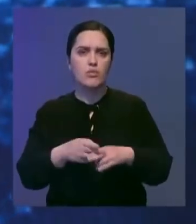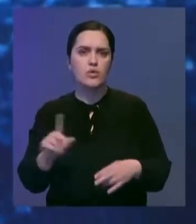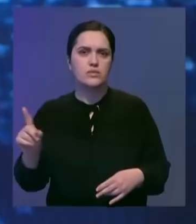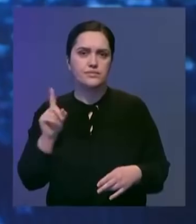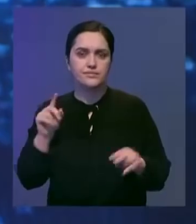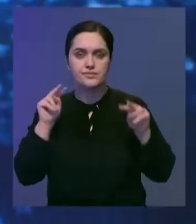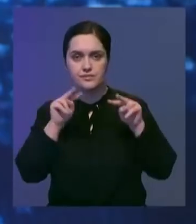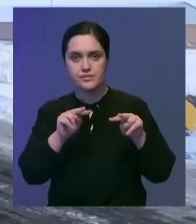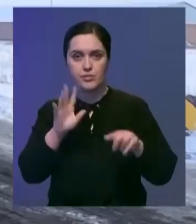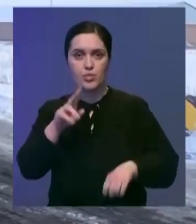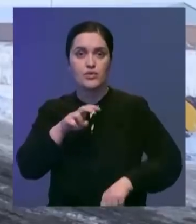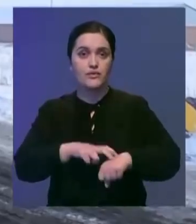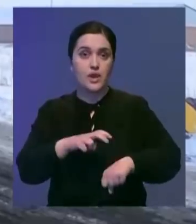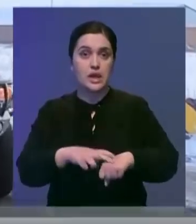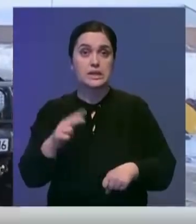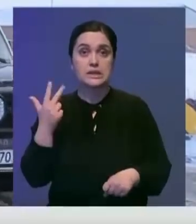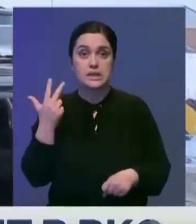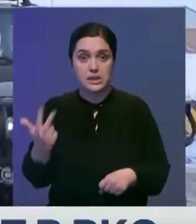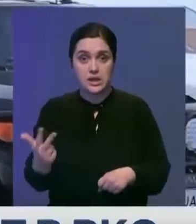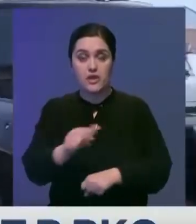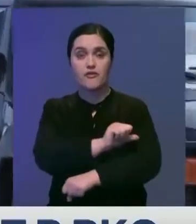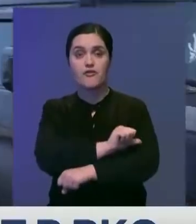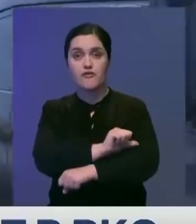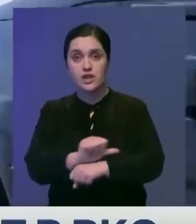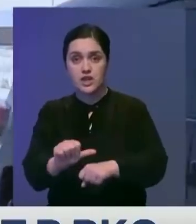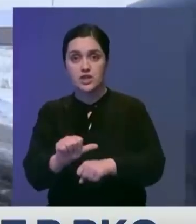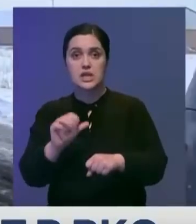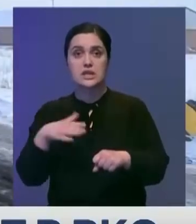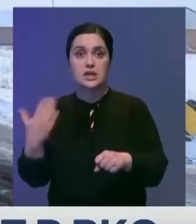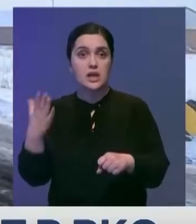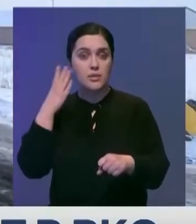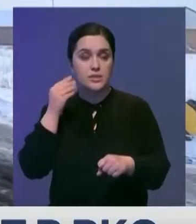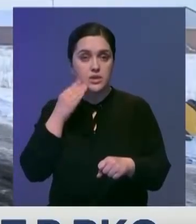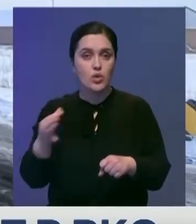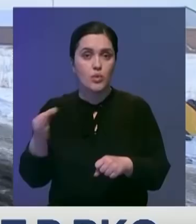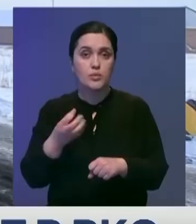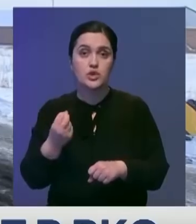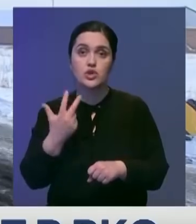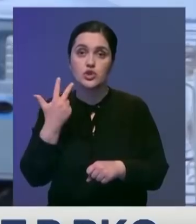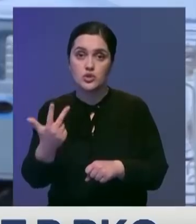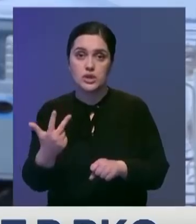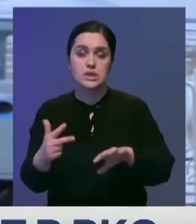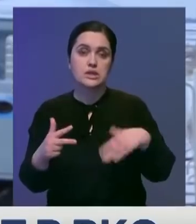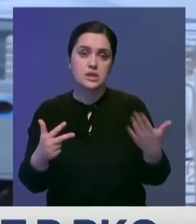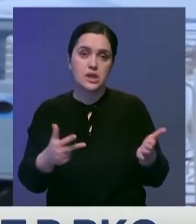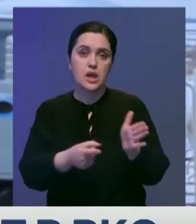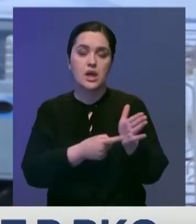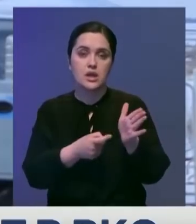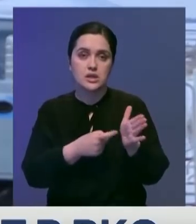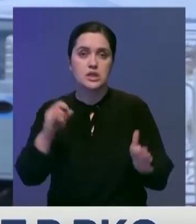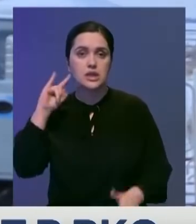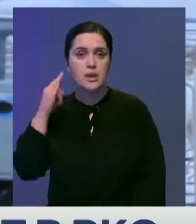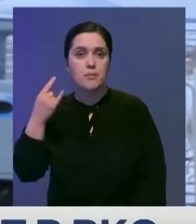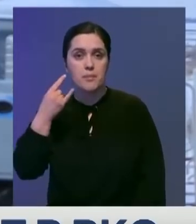дня установят санпосты. Три из них появятся на внешних границах со стороны Алматинской области. Еще три со стороны